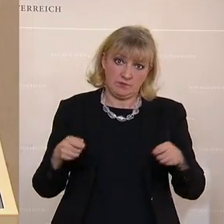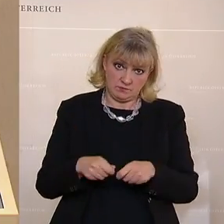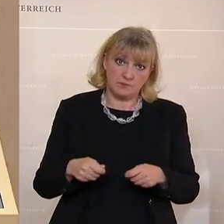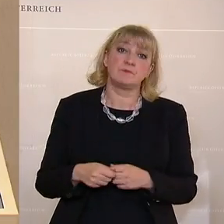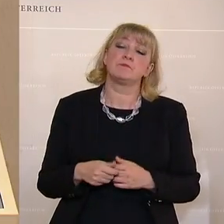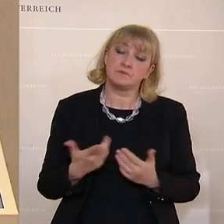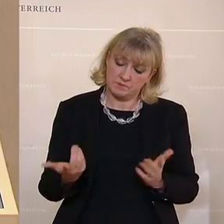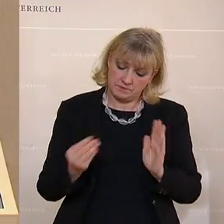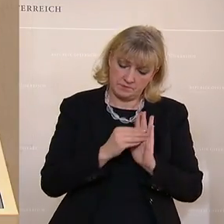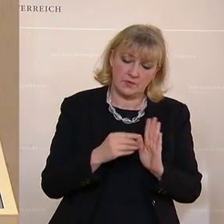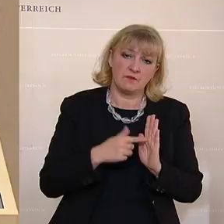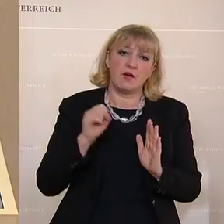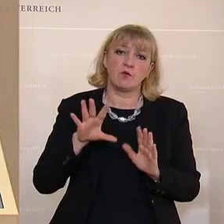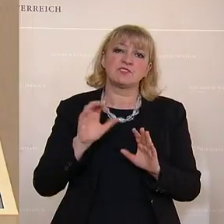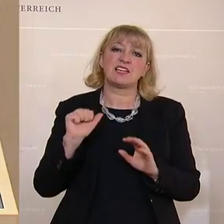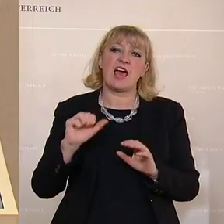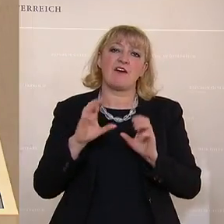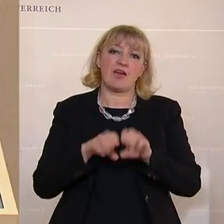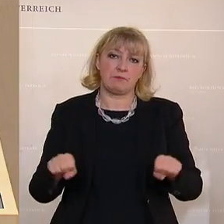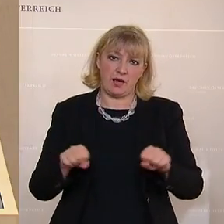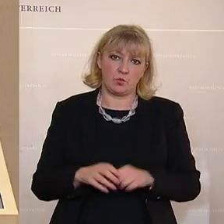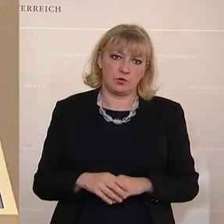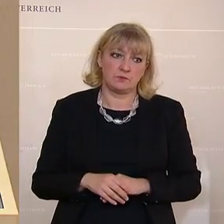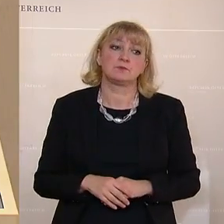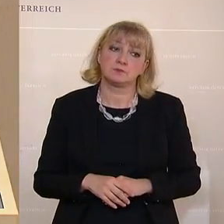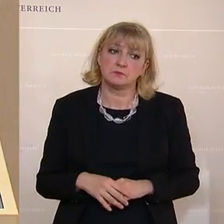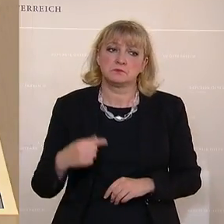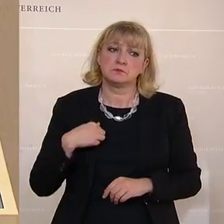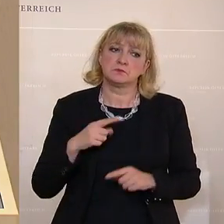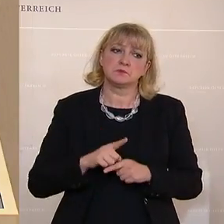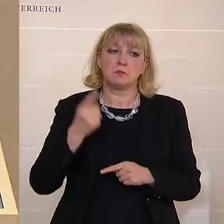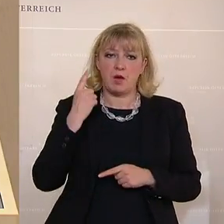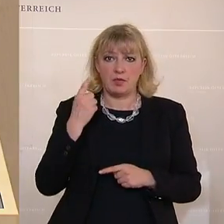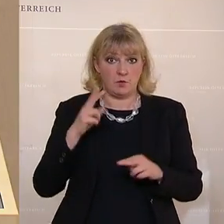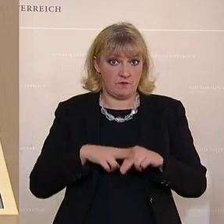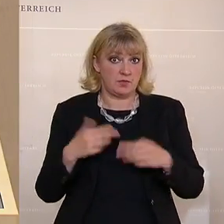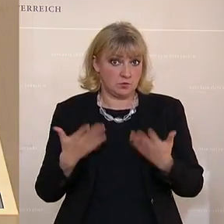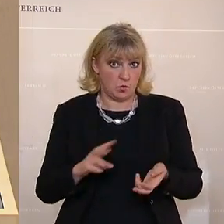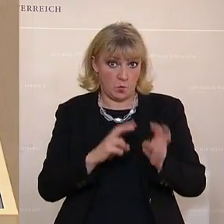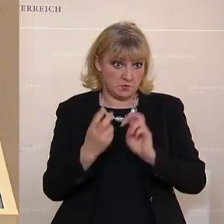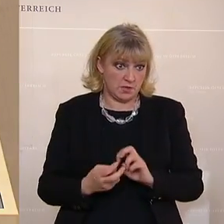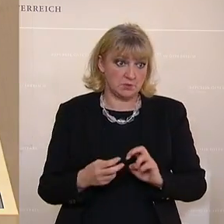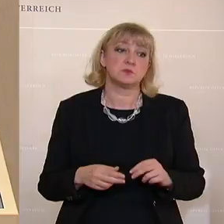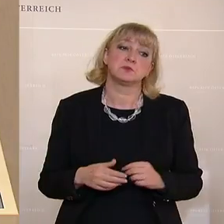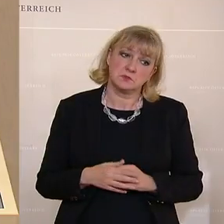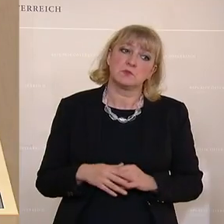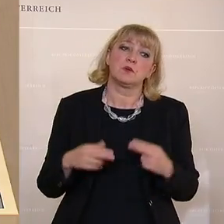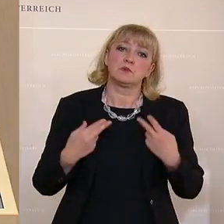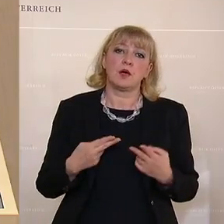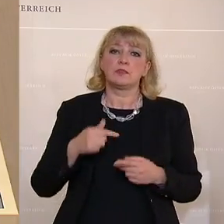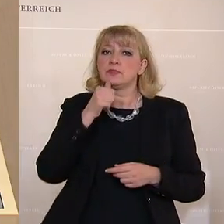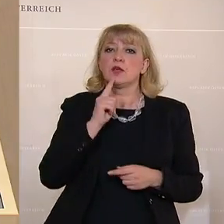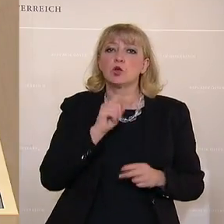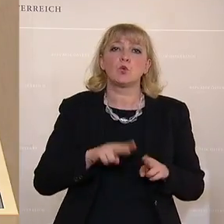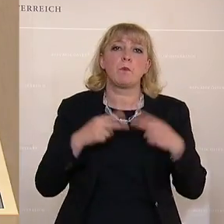worden in einer 15a-Vereinbarung. Und ich bin schon durchaus der Meinung, wenn wir so etwas umsetzen, dann ist es nicht nur der